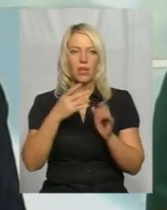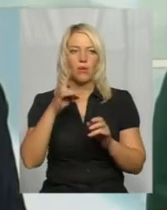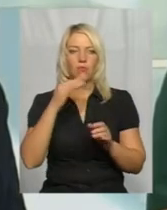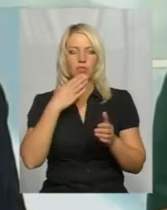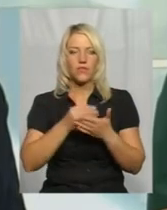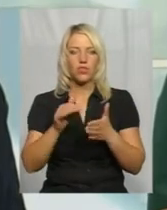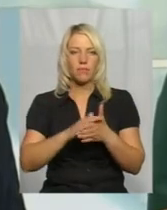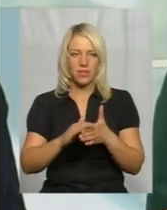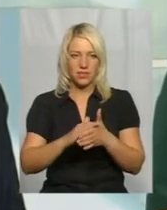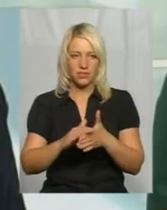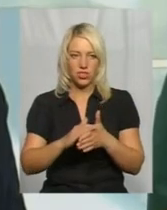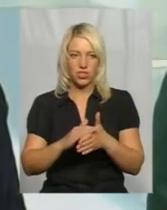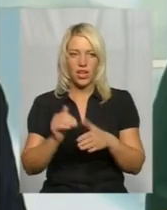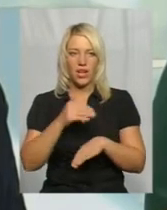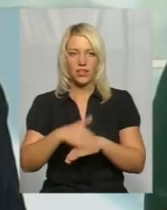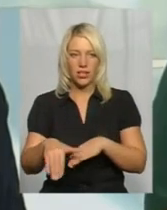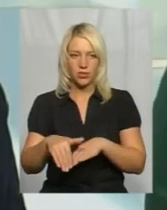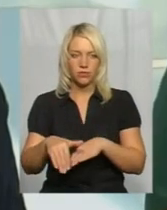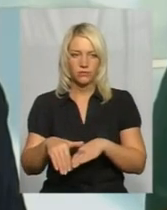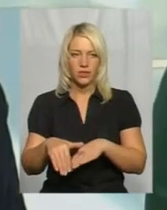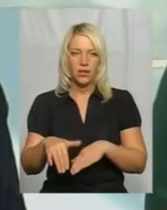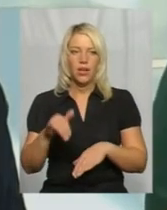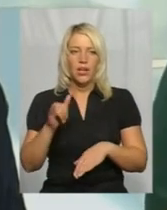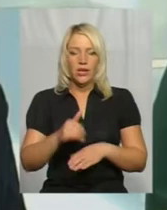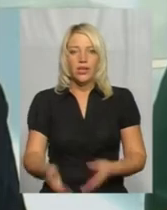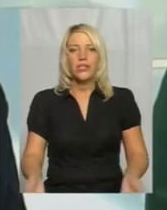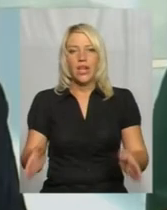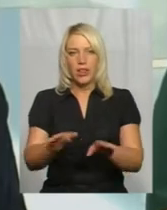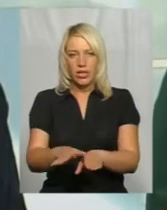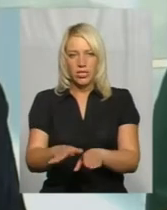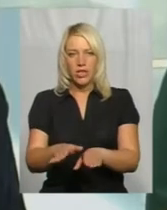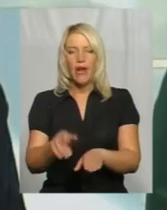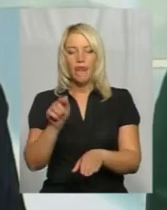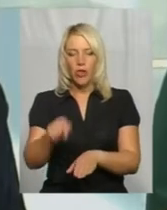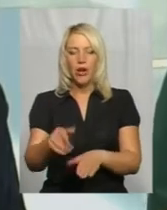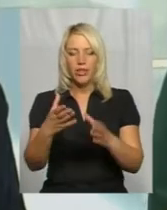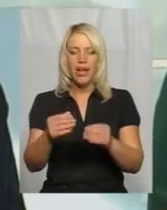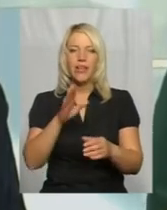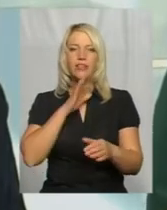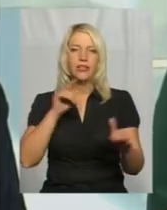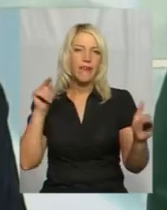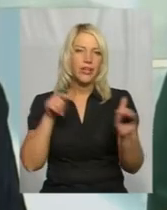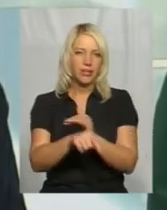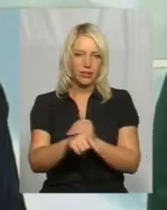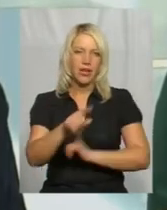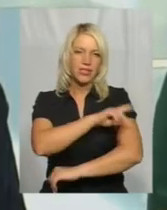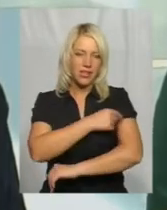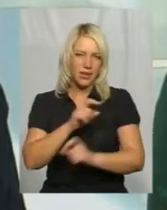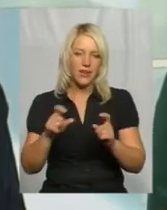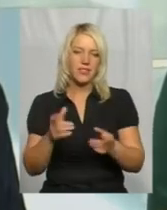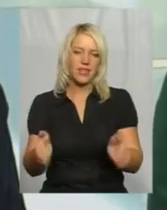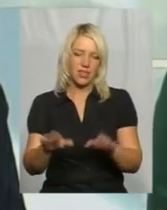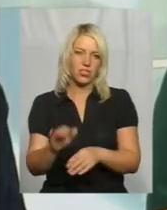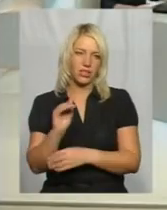прізвище, адресу, і в той же ж день вона втікла з лікарні, залишивши дитину. Але я